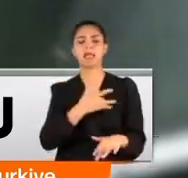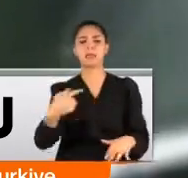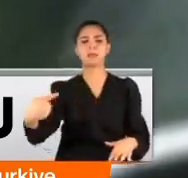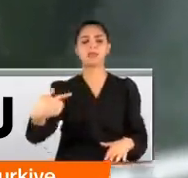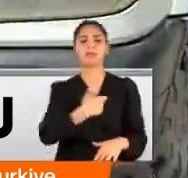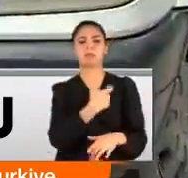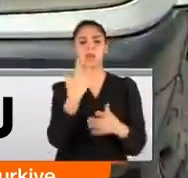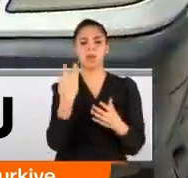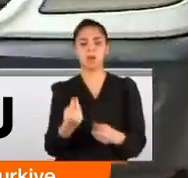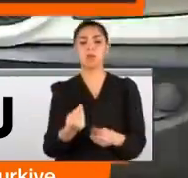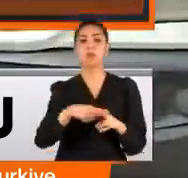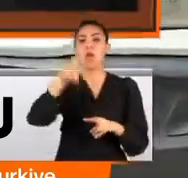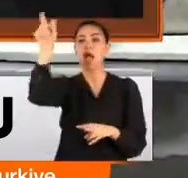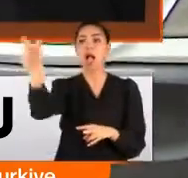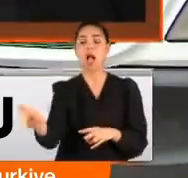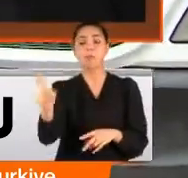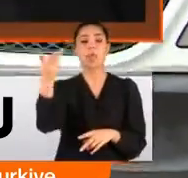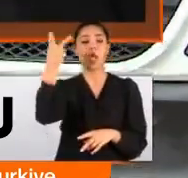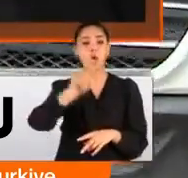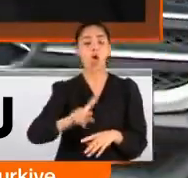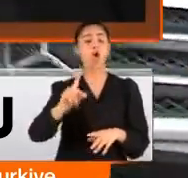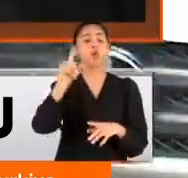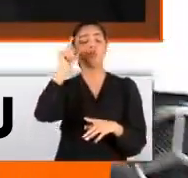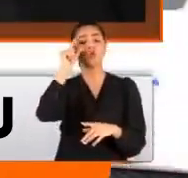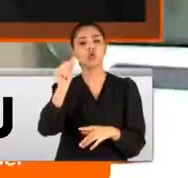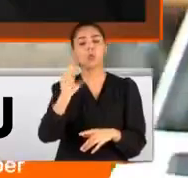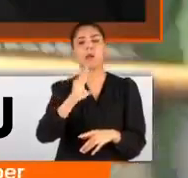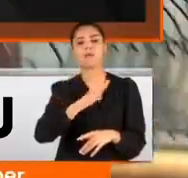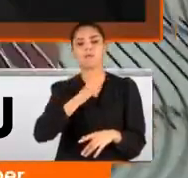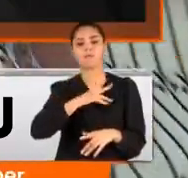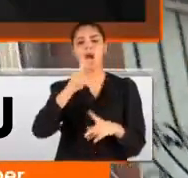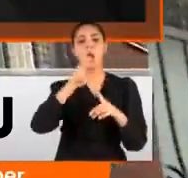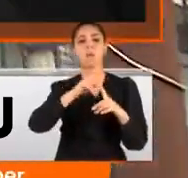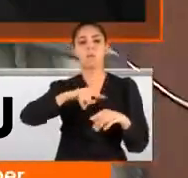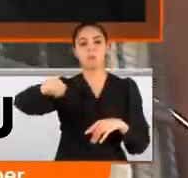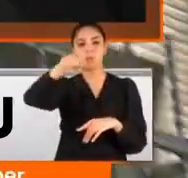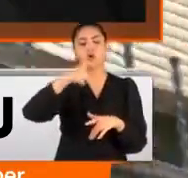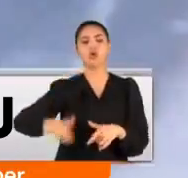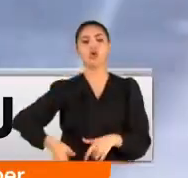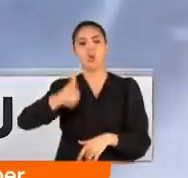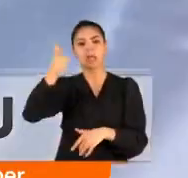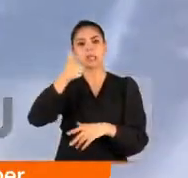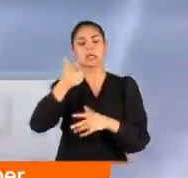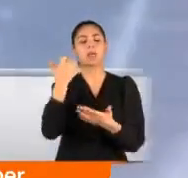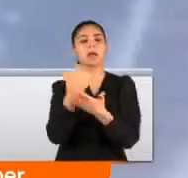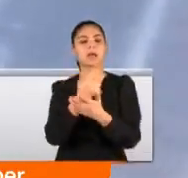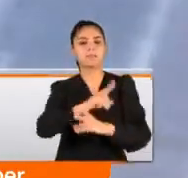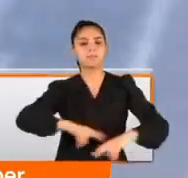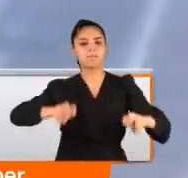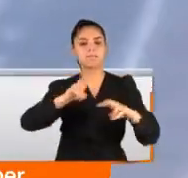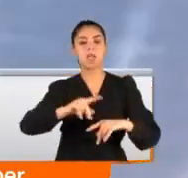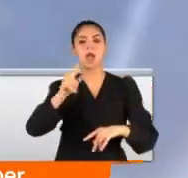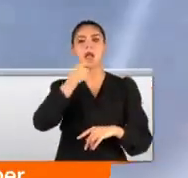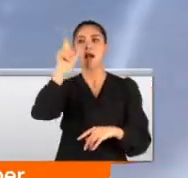vurulduğu belirlendi. Ahmet Volkan Arıgüç'ün ölümünü şüpheli bulan ekipler çevredeki güvenlik kameralarını incelemek üzere el koydu. Kamera kayıtlarına göre